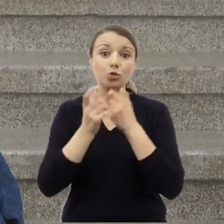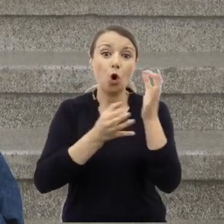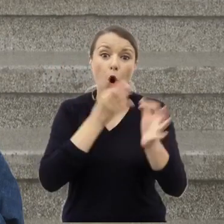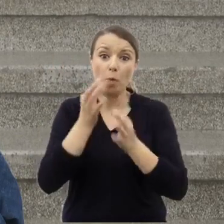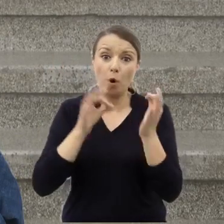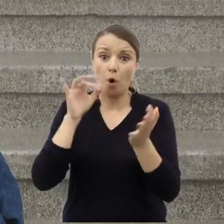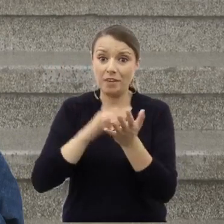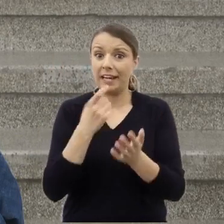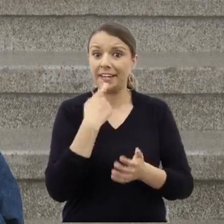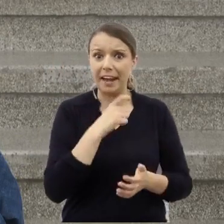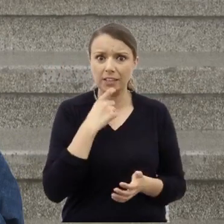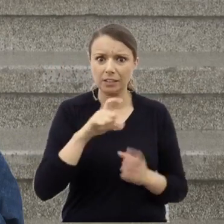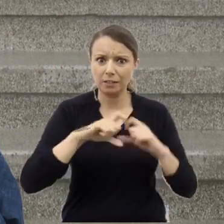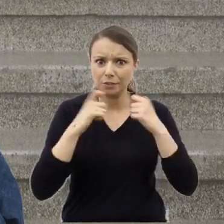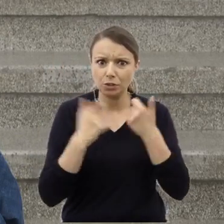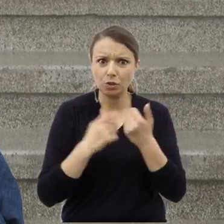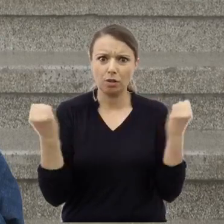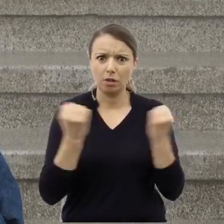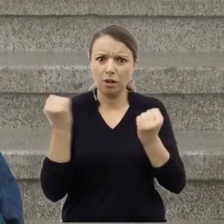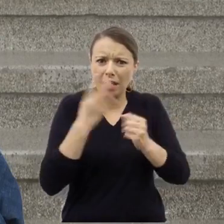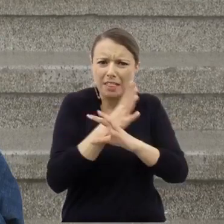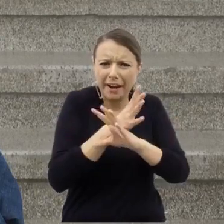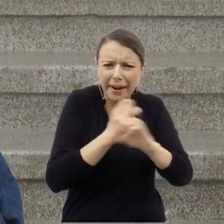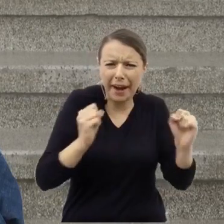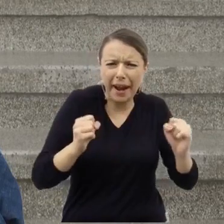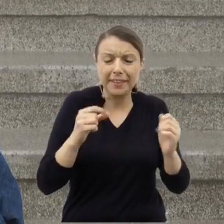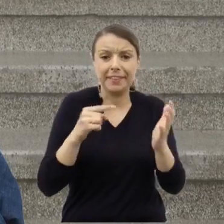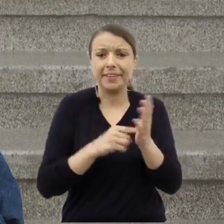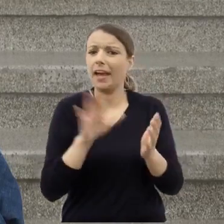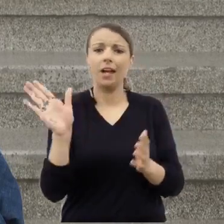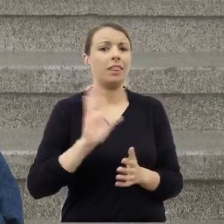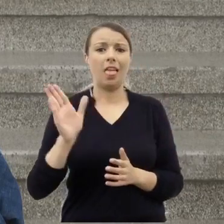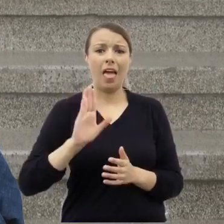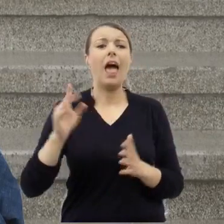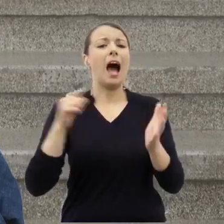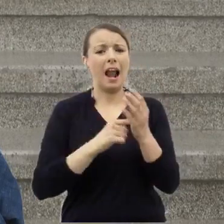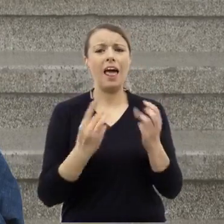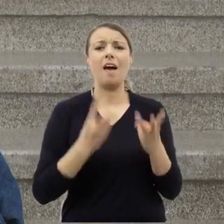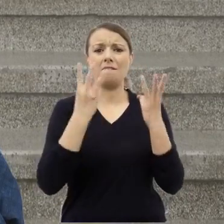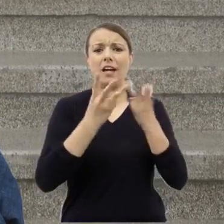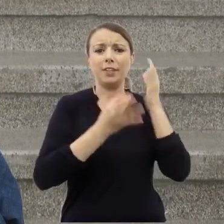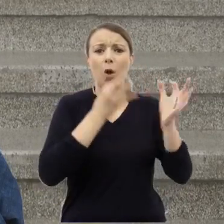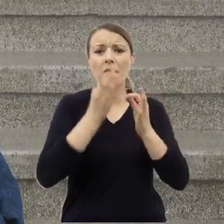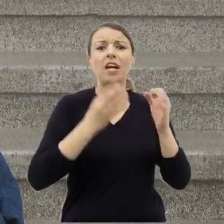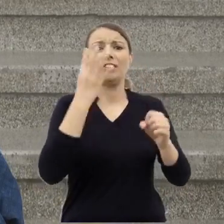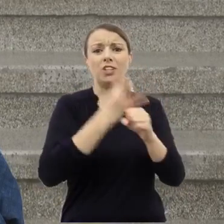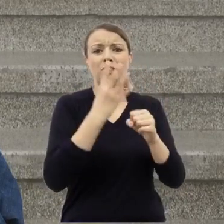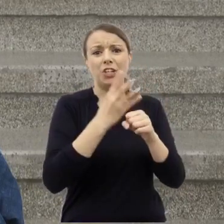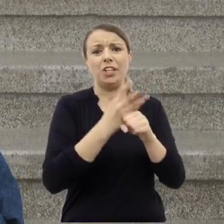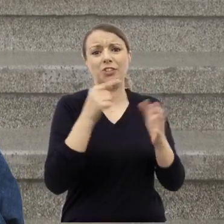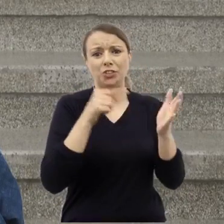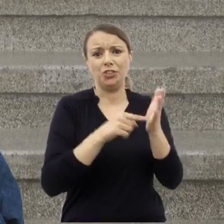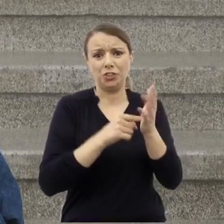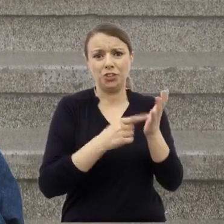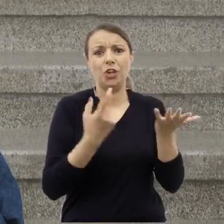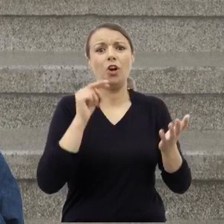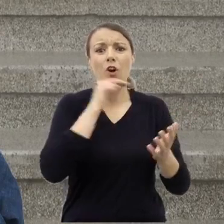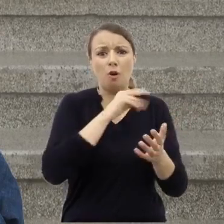tragicznymi, jak ta zasadnicza opowieść o 40 ofiarach i ponad 80 rannych.